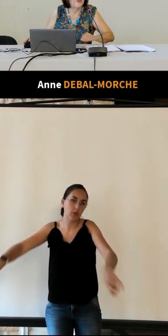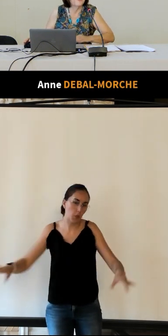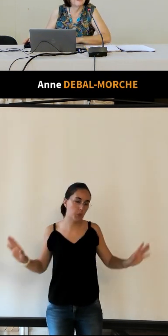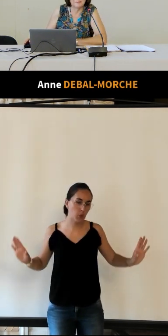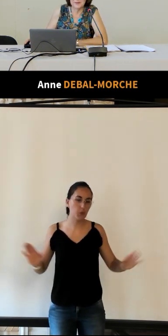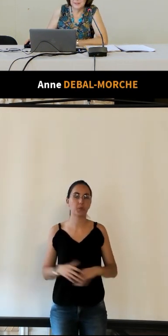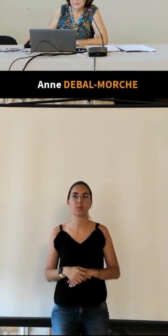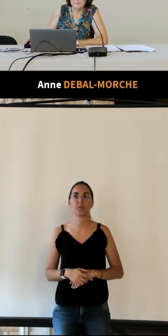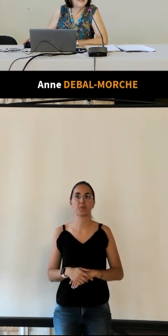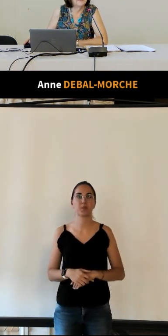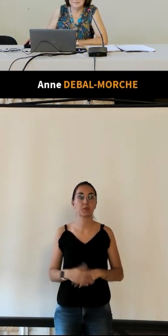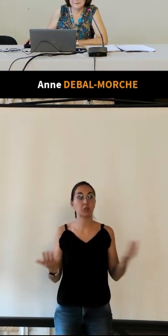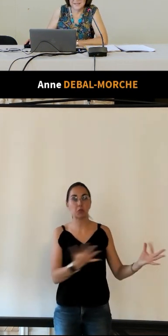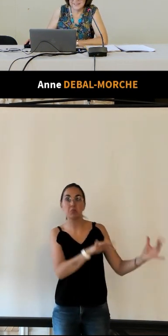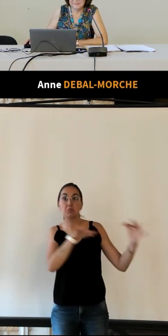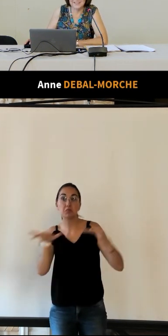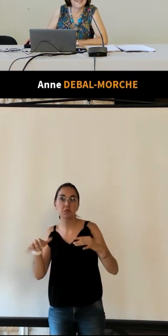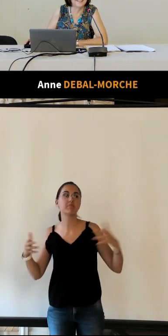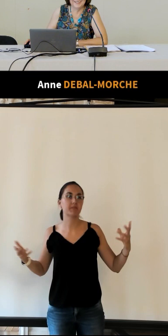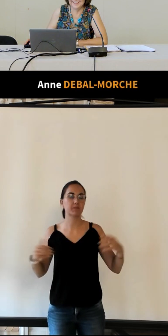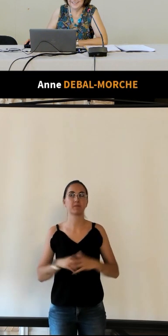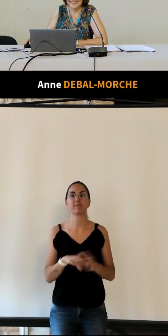on verra bien merci